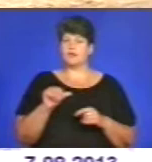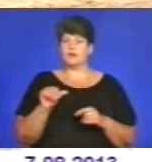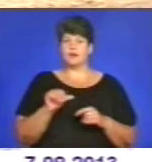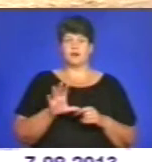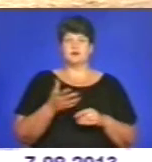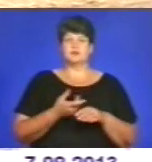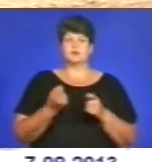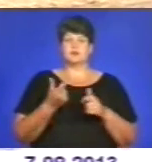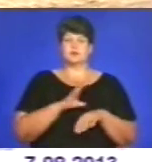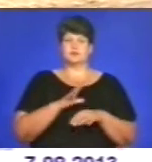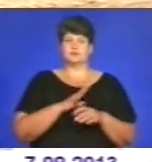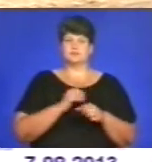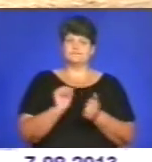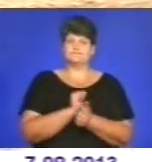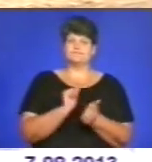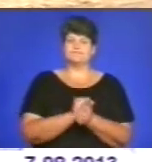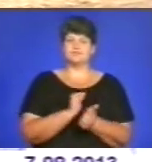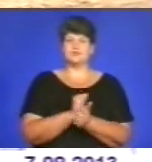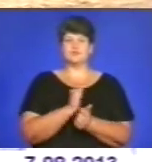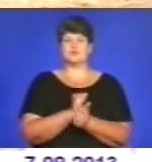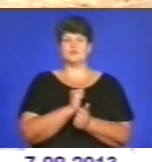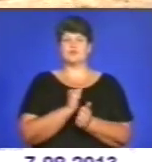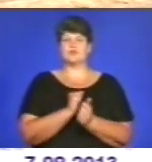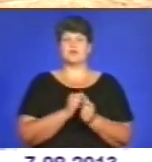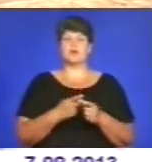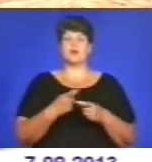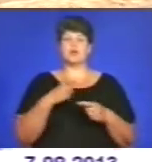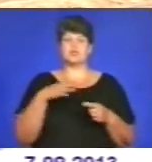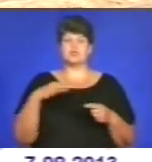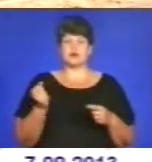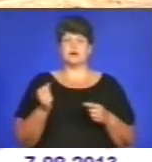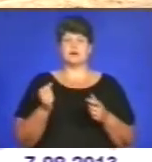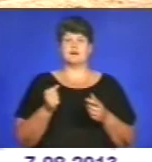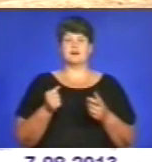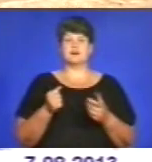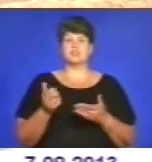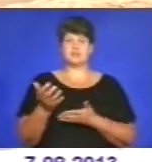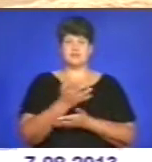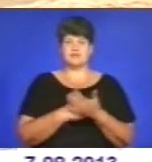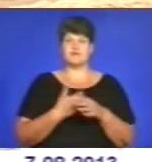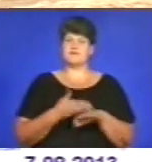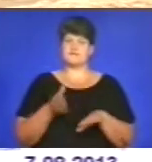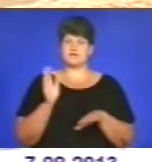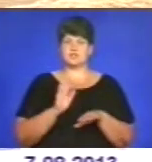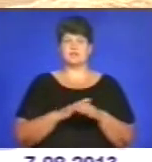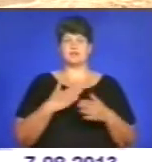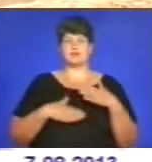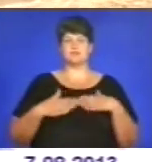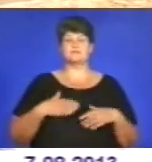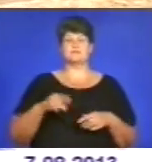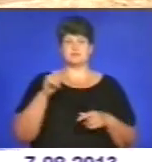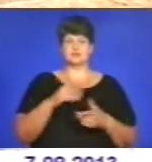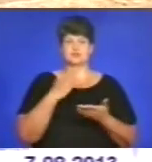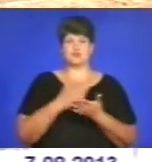було трохи посухи. І хоча на сьогодні жнива важкі, але ми радуємося тим, що є